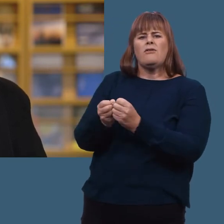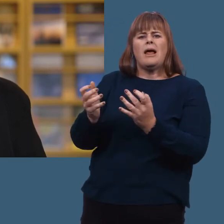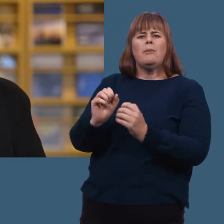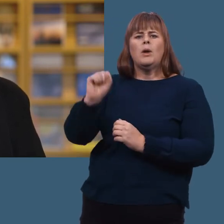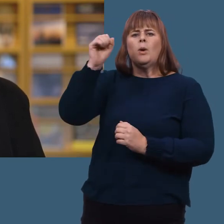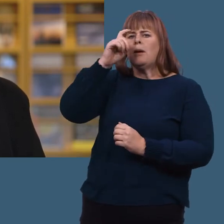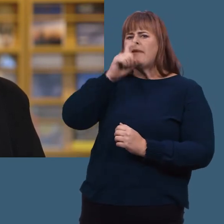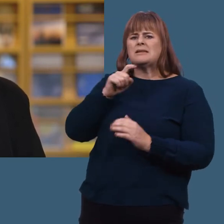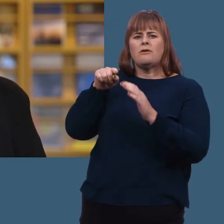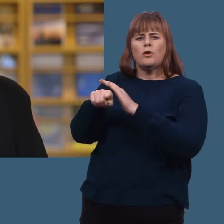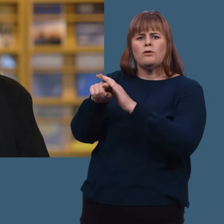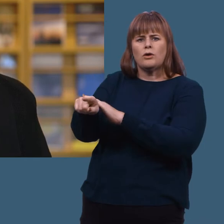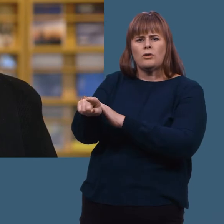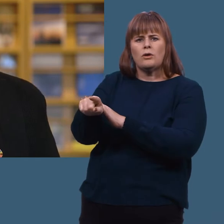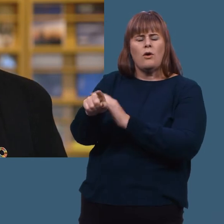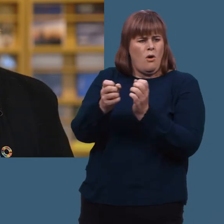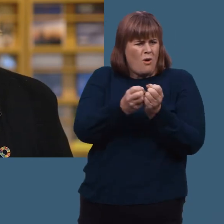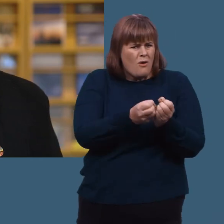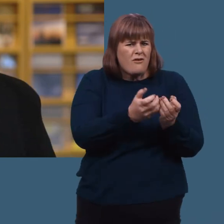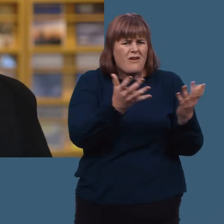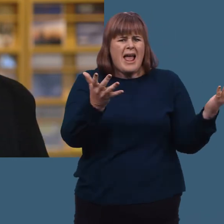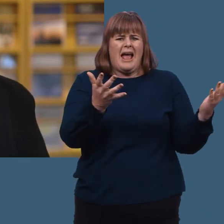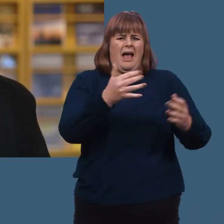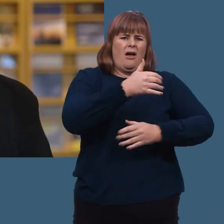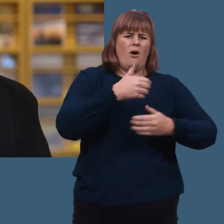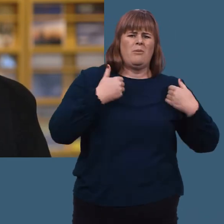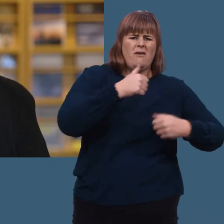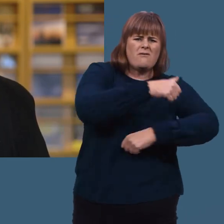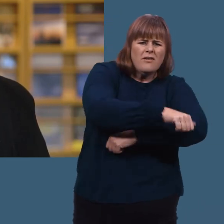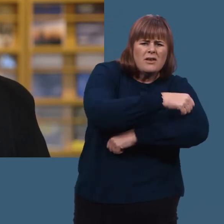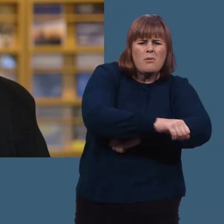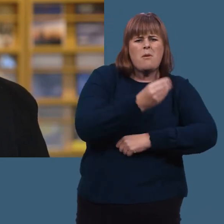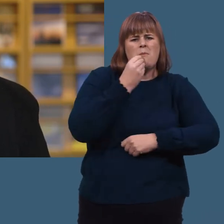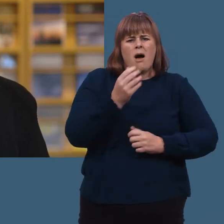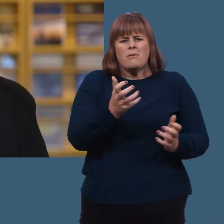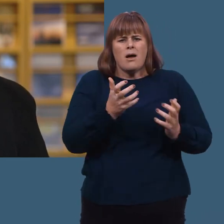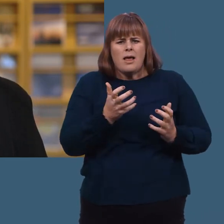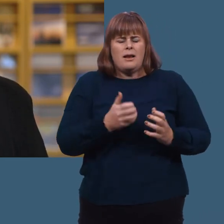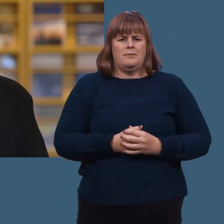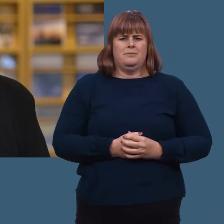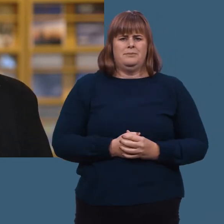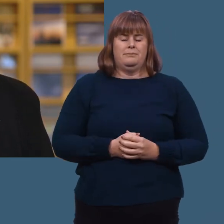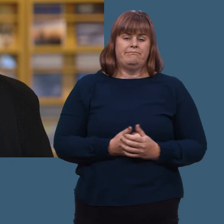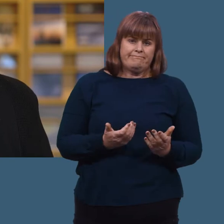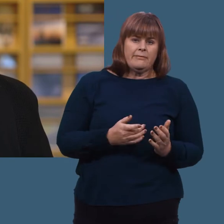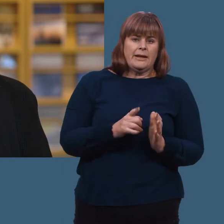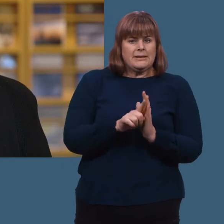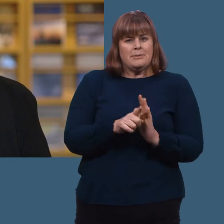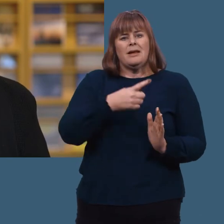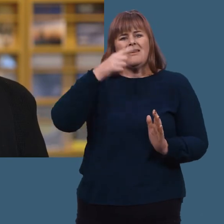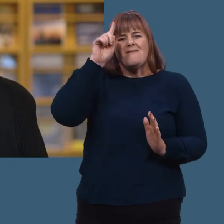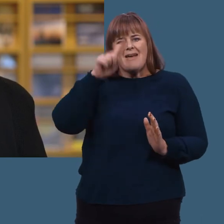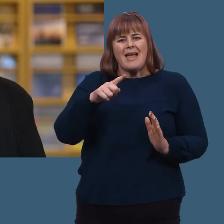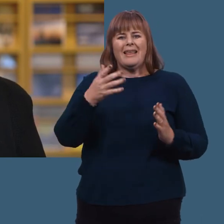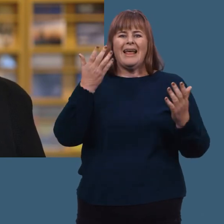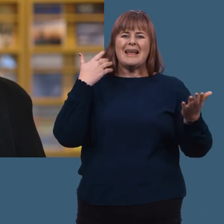er på flukt. Enda flere drives inn i fottigdom og matmangel. Samtidig vet vi